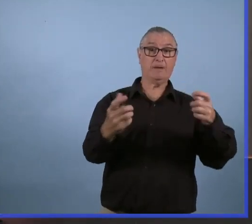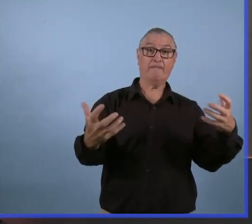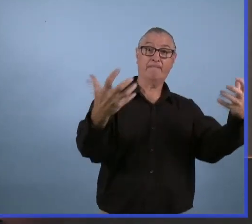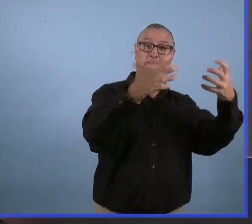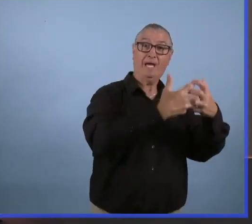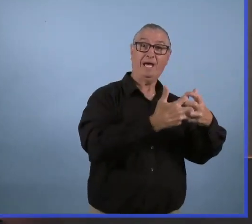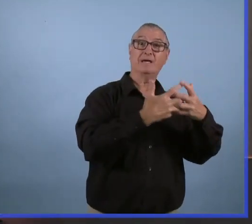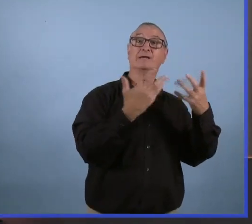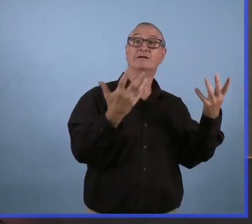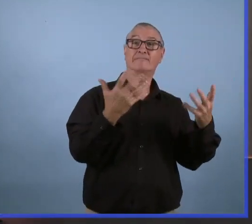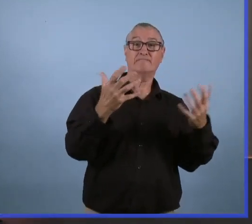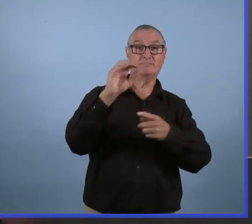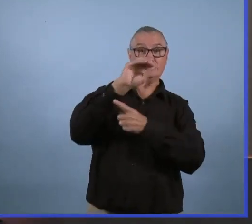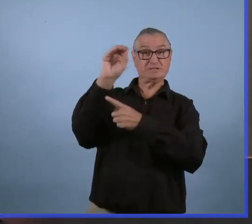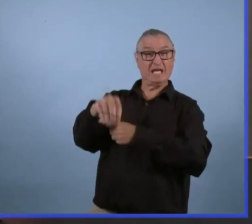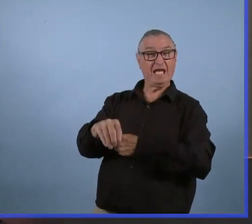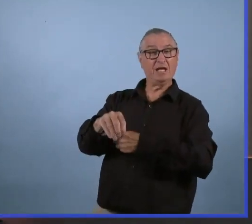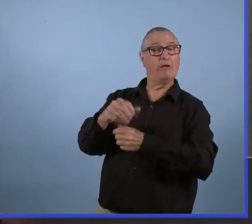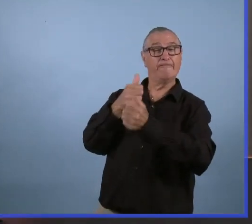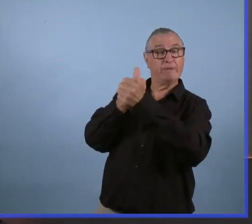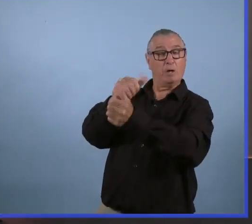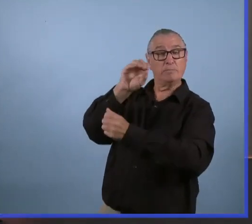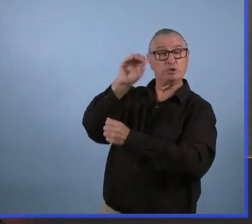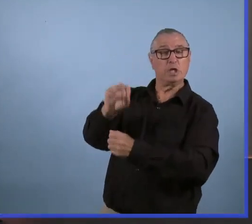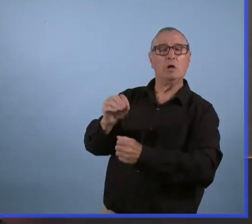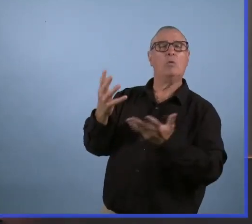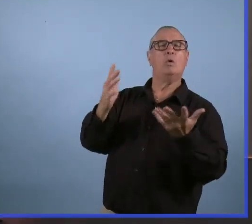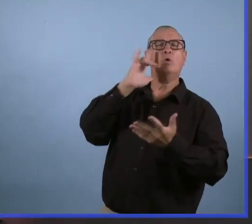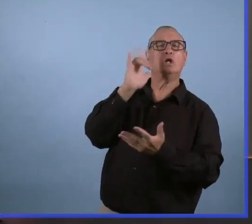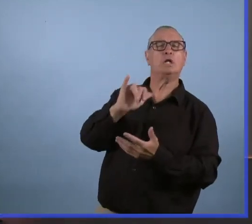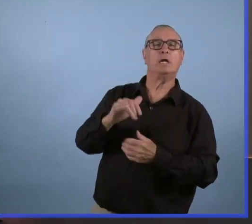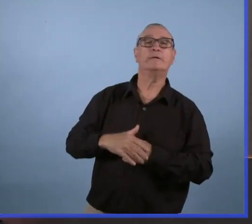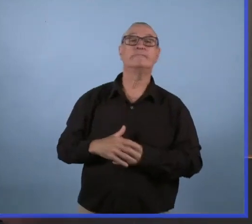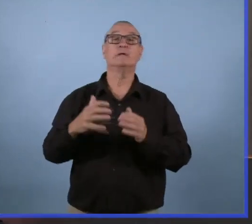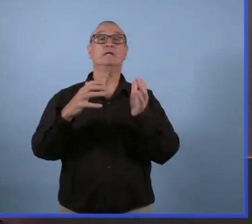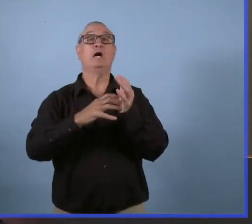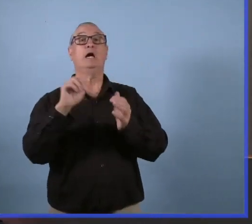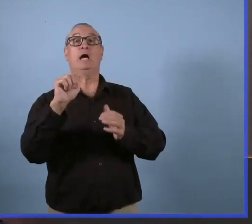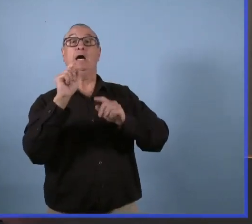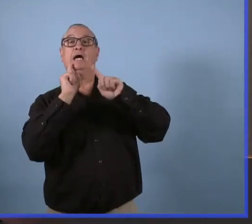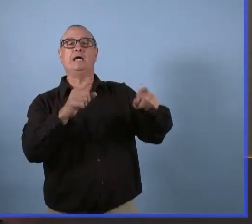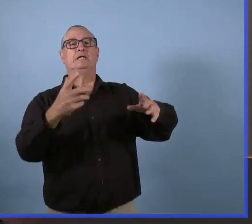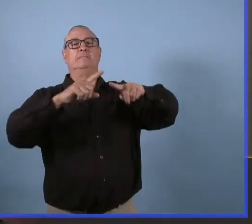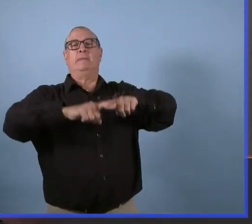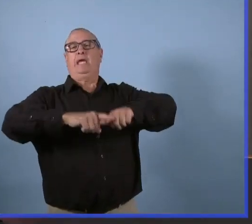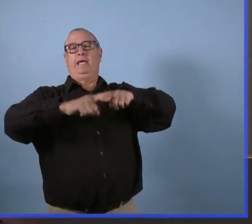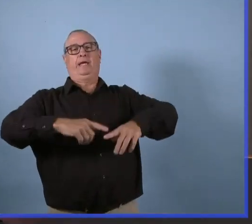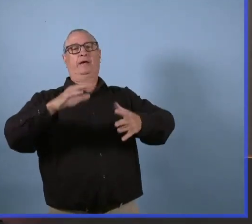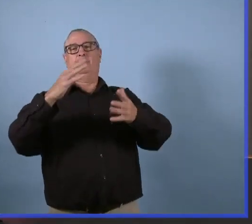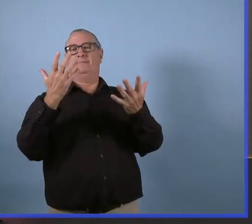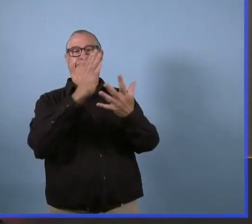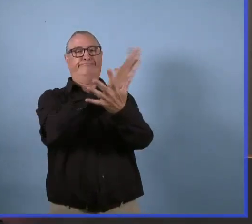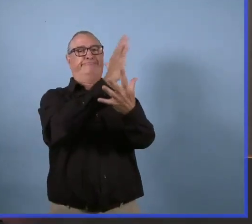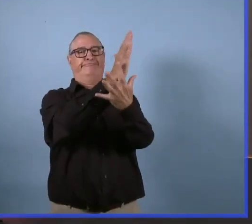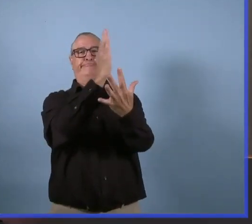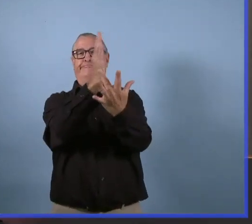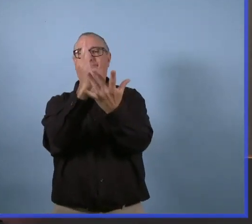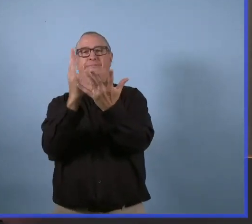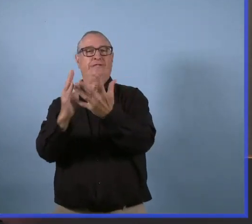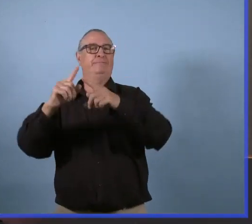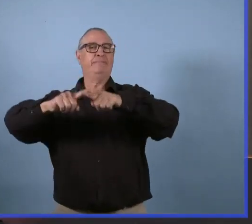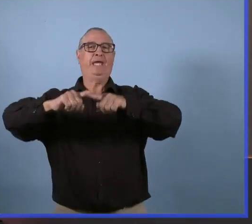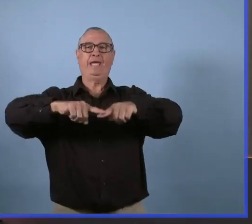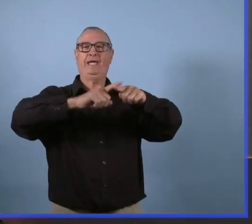Du point de vue de la santé publique, ce n'est pas seulement les vaccins qu'on regarde. Il y a beaucoup d'indicateurs. Le test de positivité, la